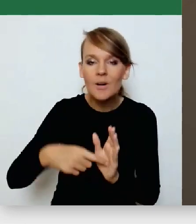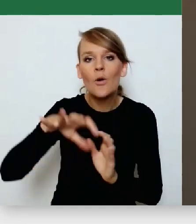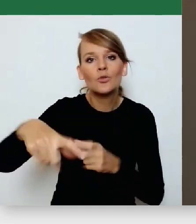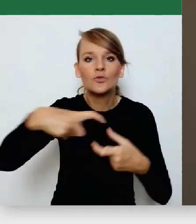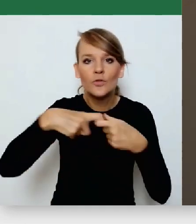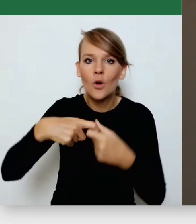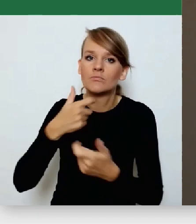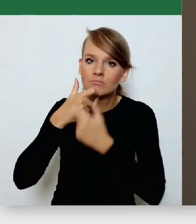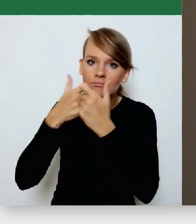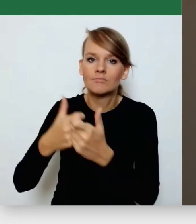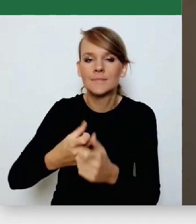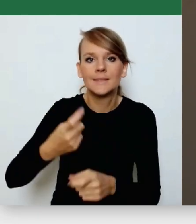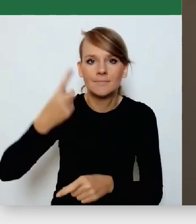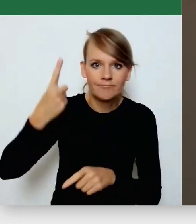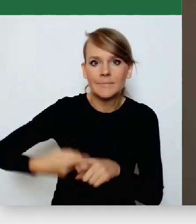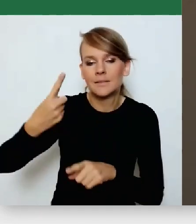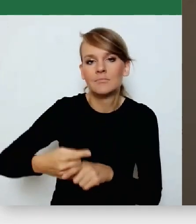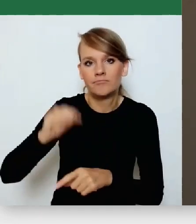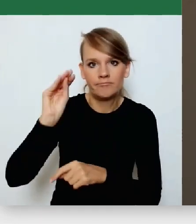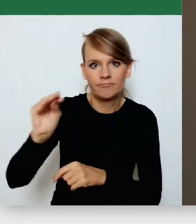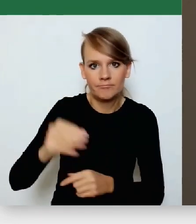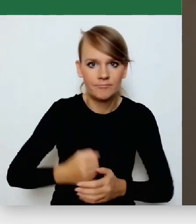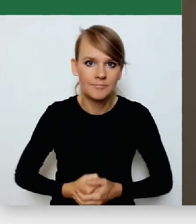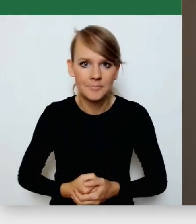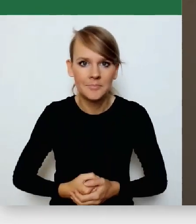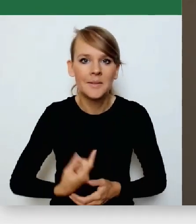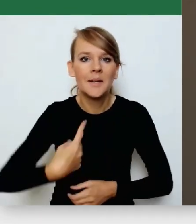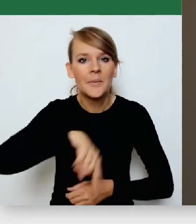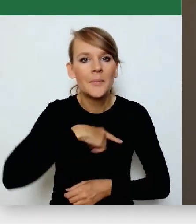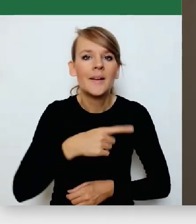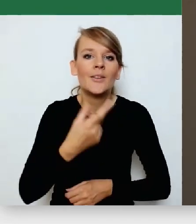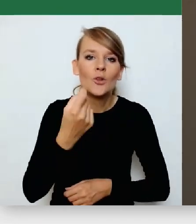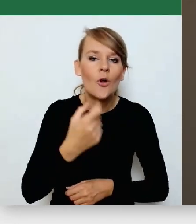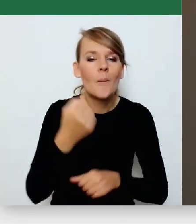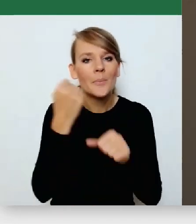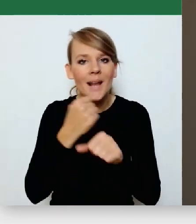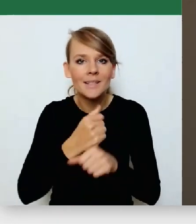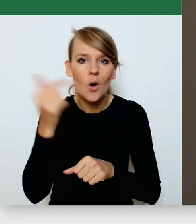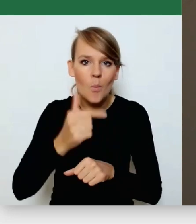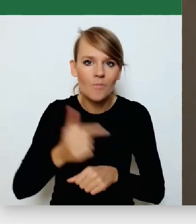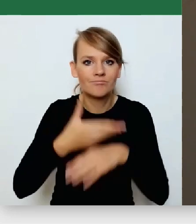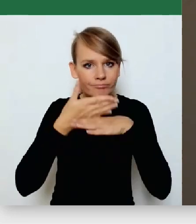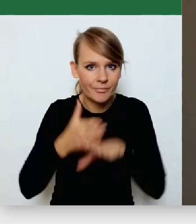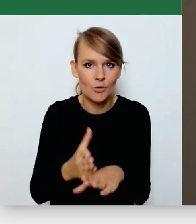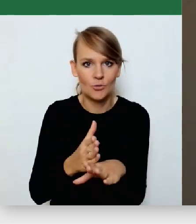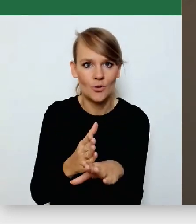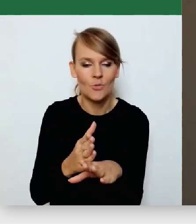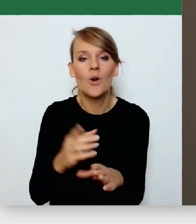Mam takie wrażenie, że tu trochę się podzieliliśmy tą pracą i obowiązkami, bo dzięki temu my